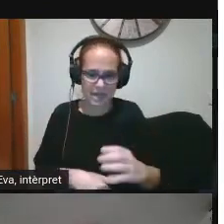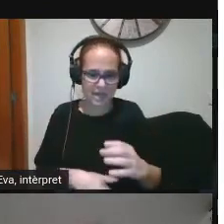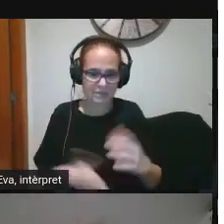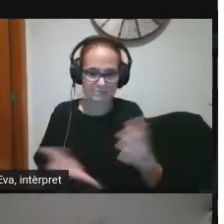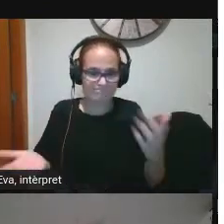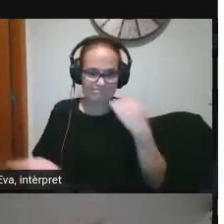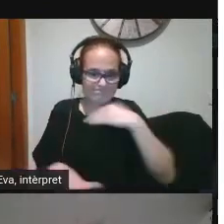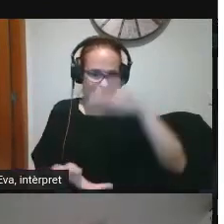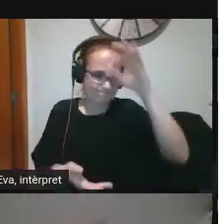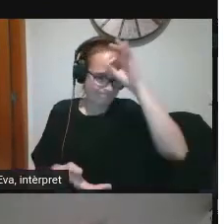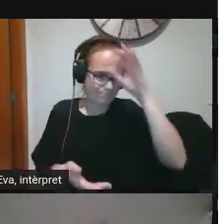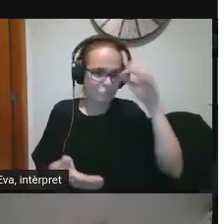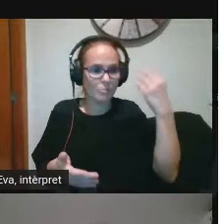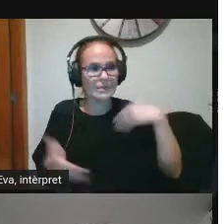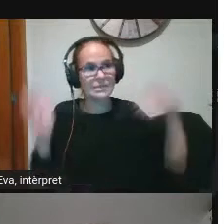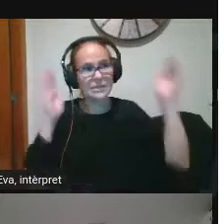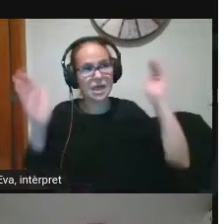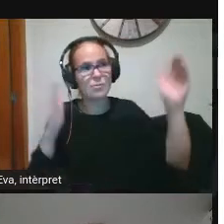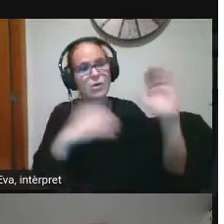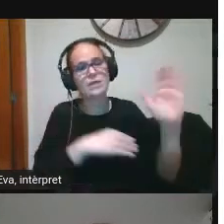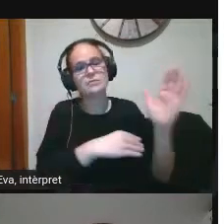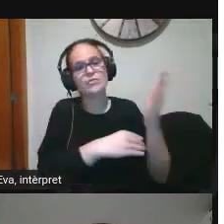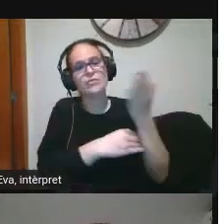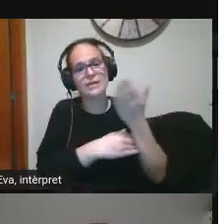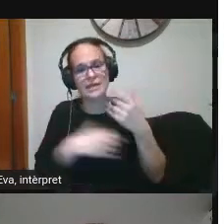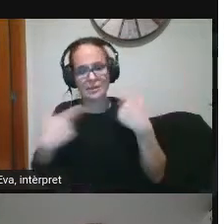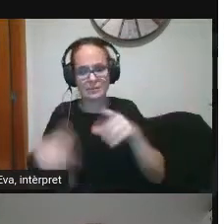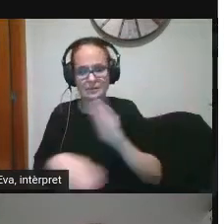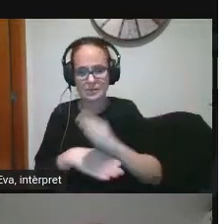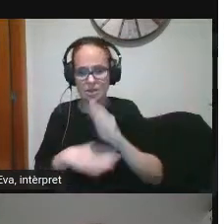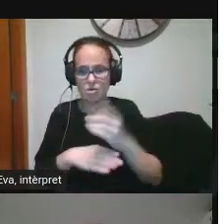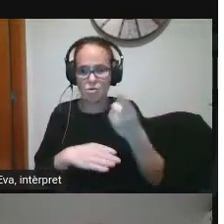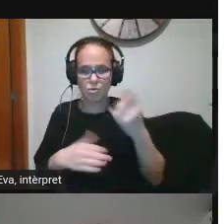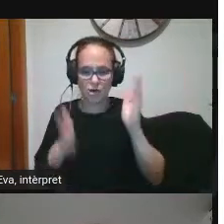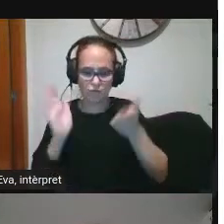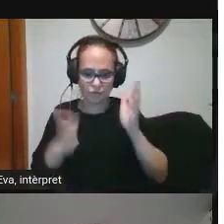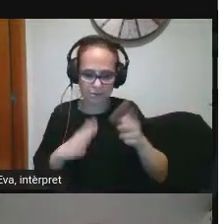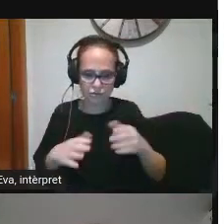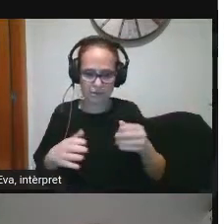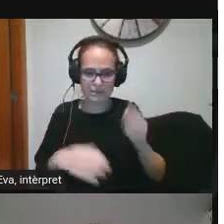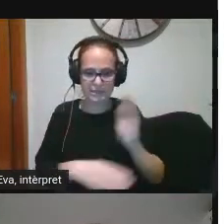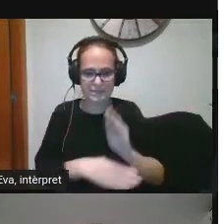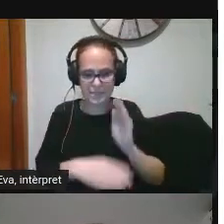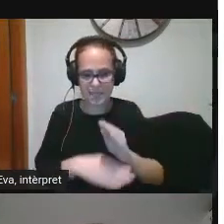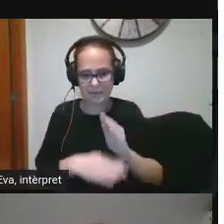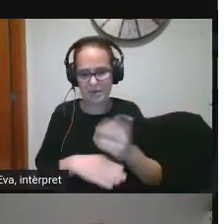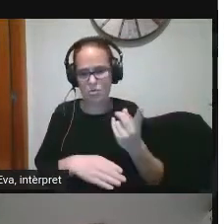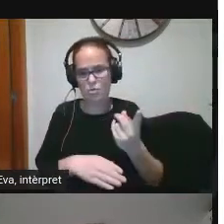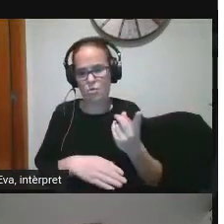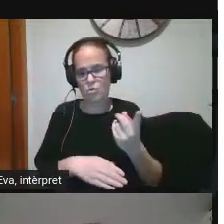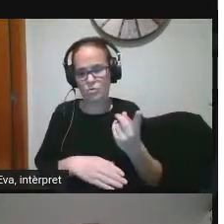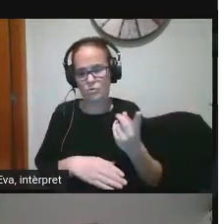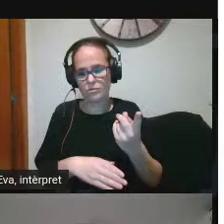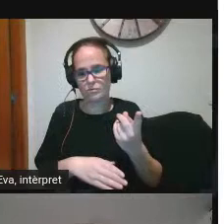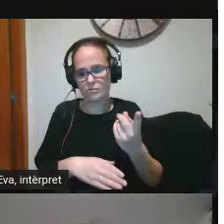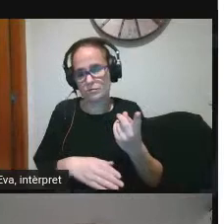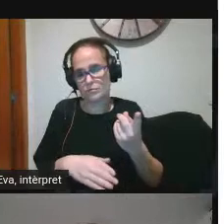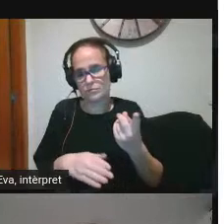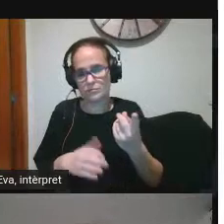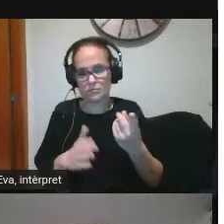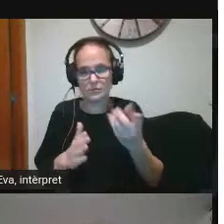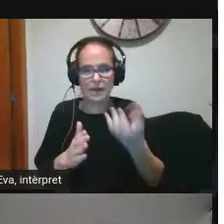el departament d'ensenyament que t'ajudava o t'ensenyava a utilitzar un aplicatiu que existeix per elaborar el platac a través d'aquell